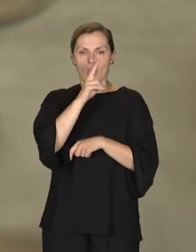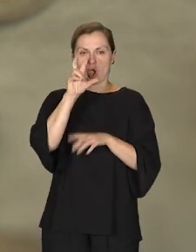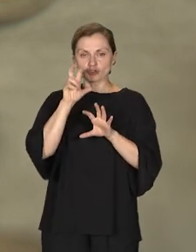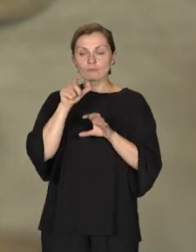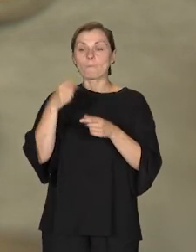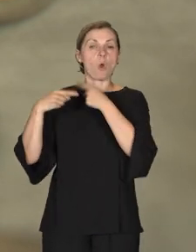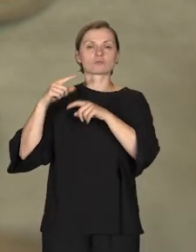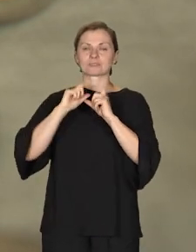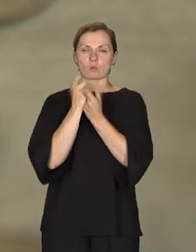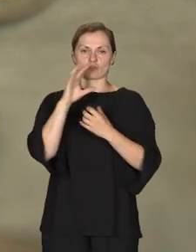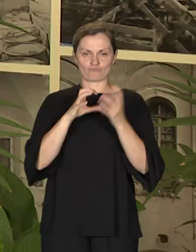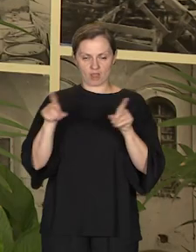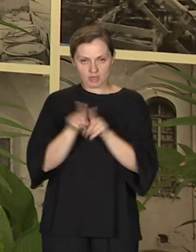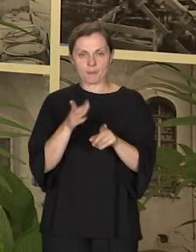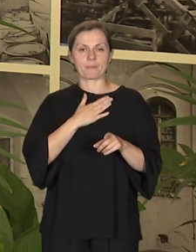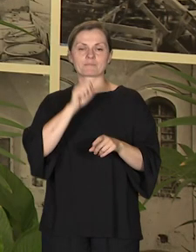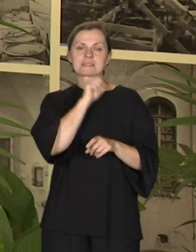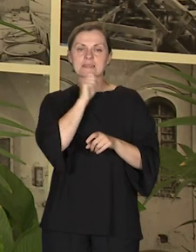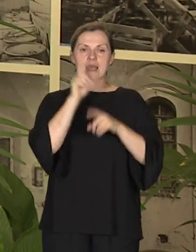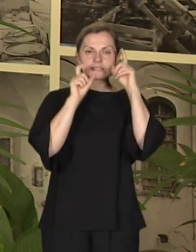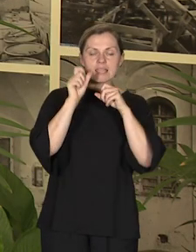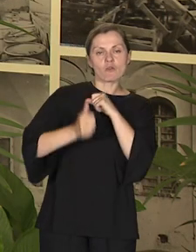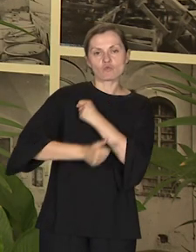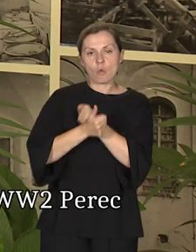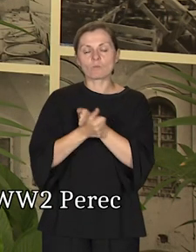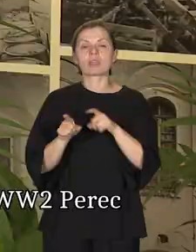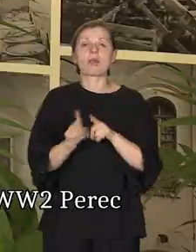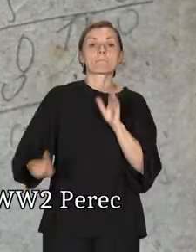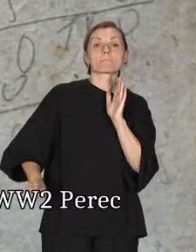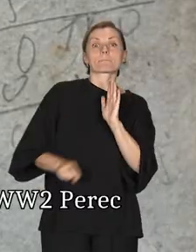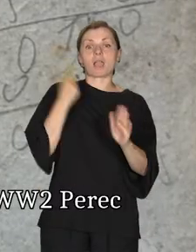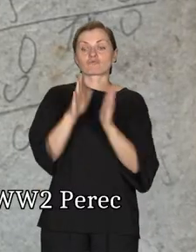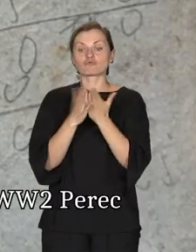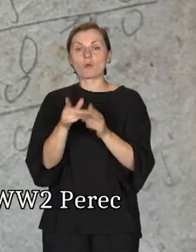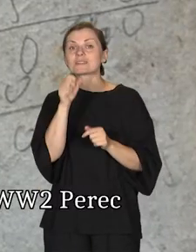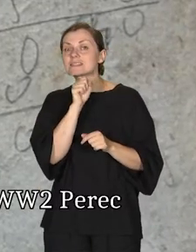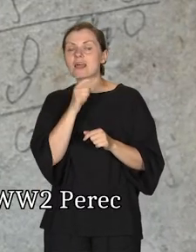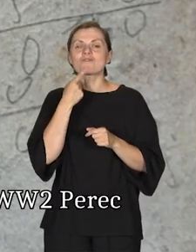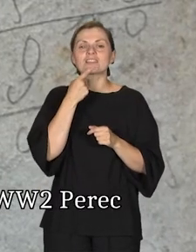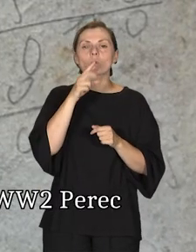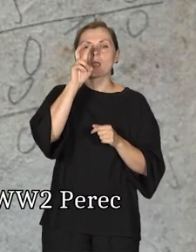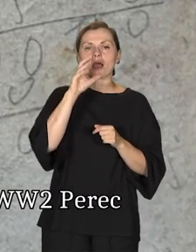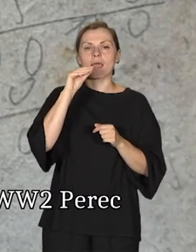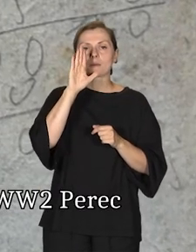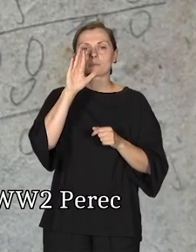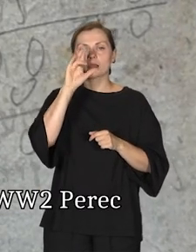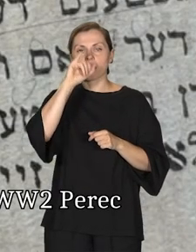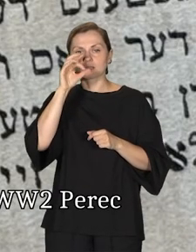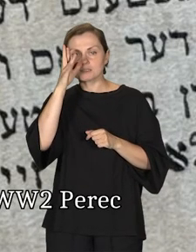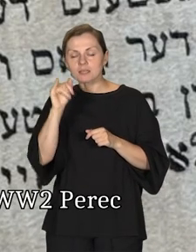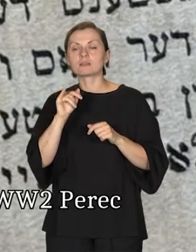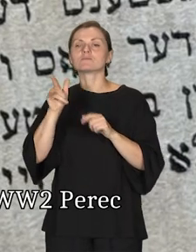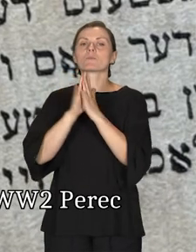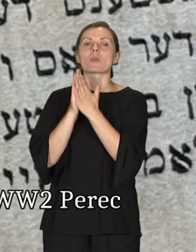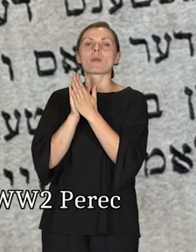całego świata. Mamy też stare zdjęcia, stare dokumenty, pierwsze wydania starych książek w języku hebrajskim z